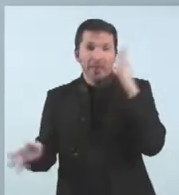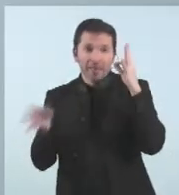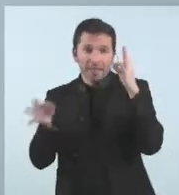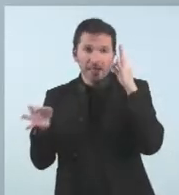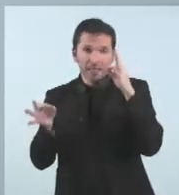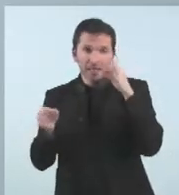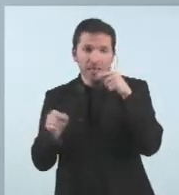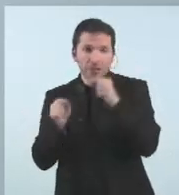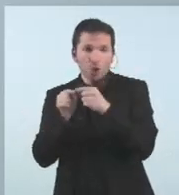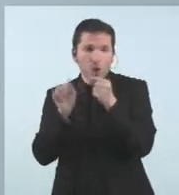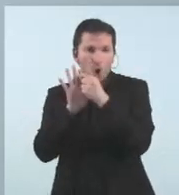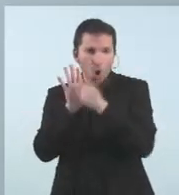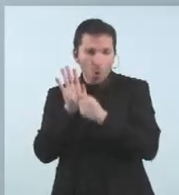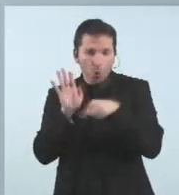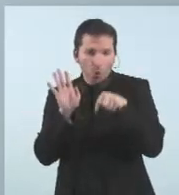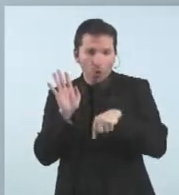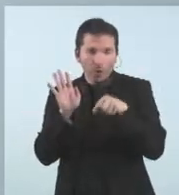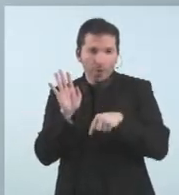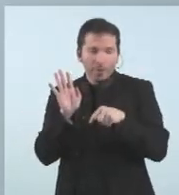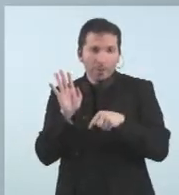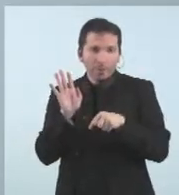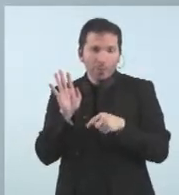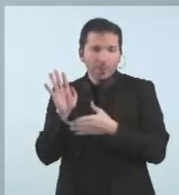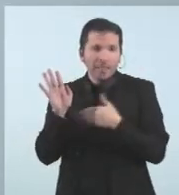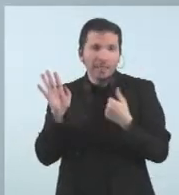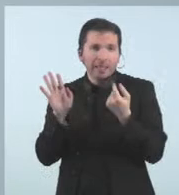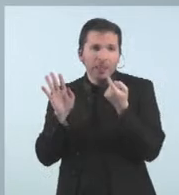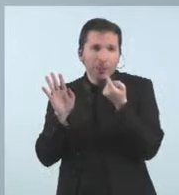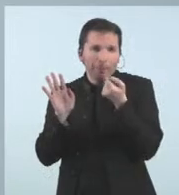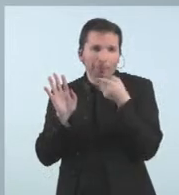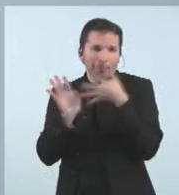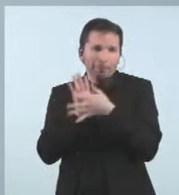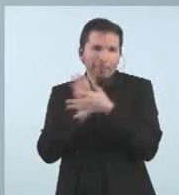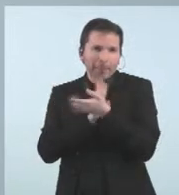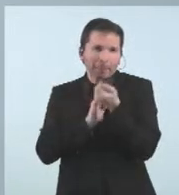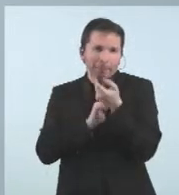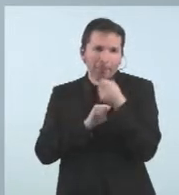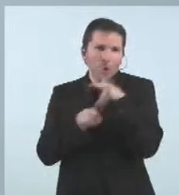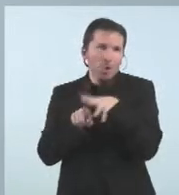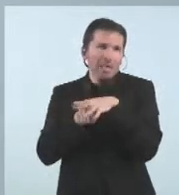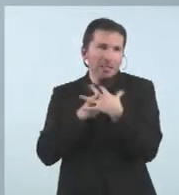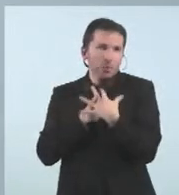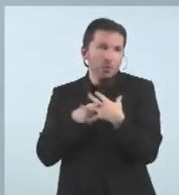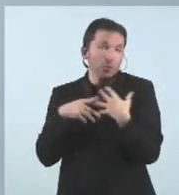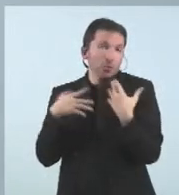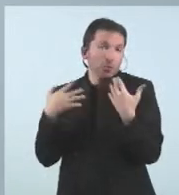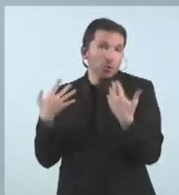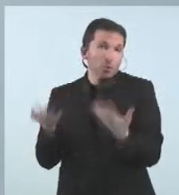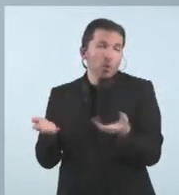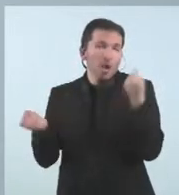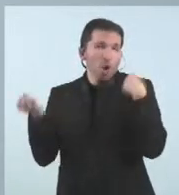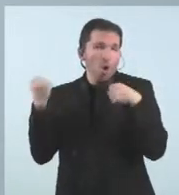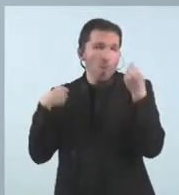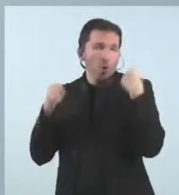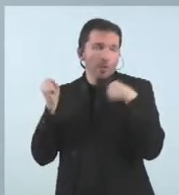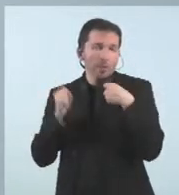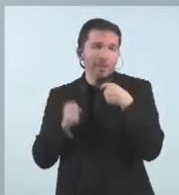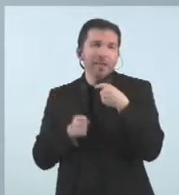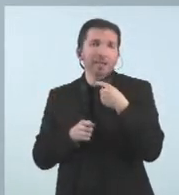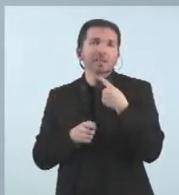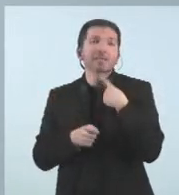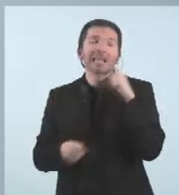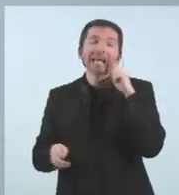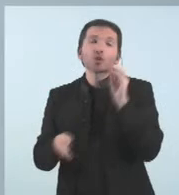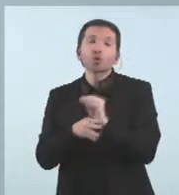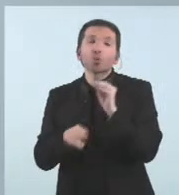guany només oferir un petit palanç una pinzellada de quina ha estat la situació i el comportament de les subvencions durant l'any